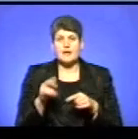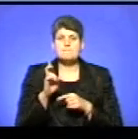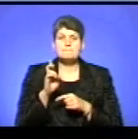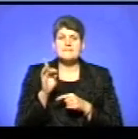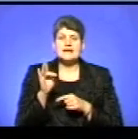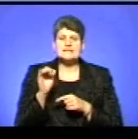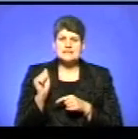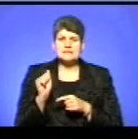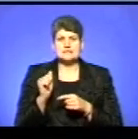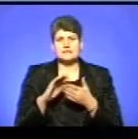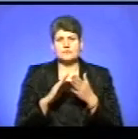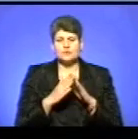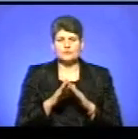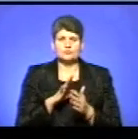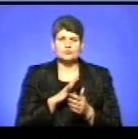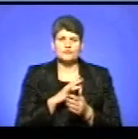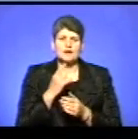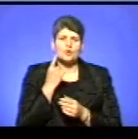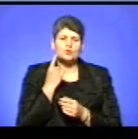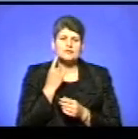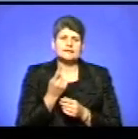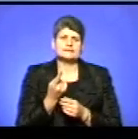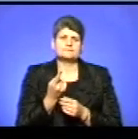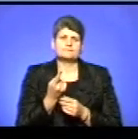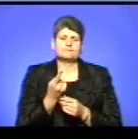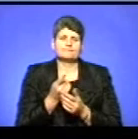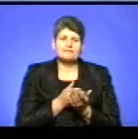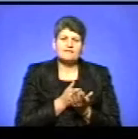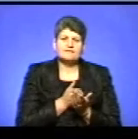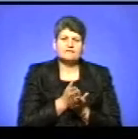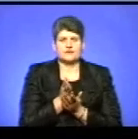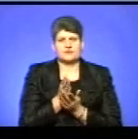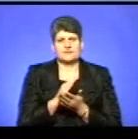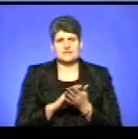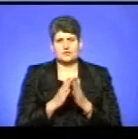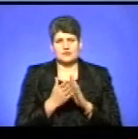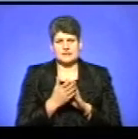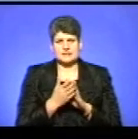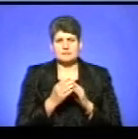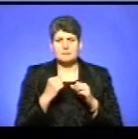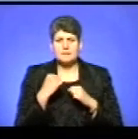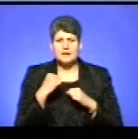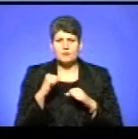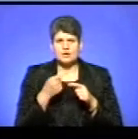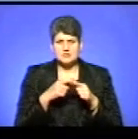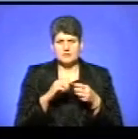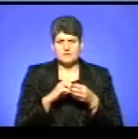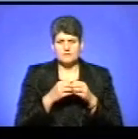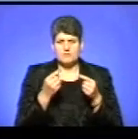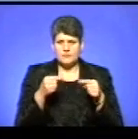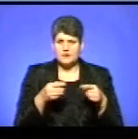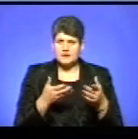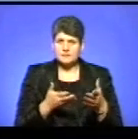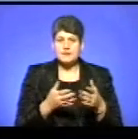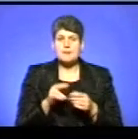унія трактувалася як один із виходів із цієї ситуації, подолання цієї кризи. Тобто,